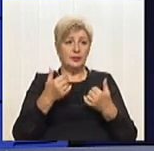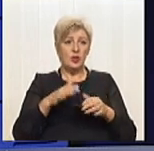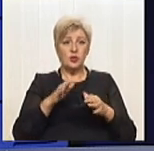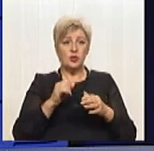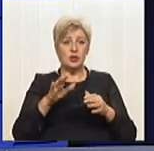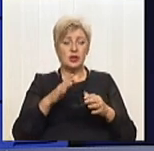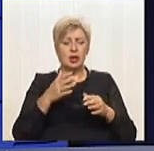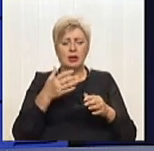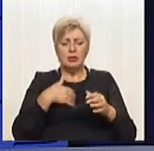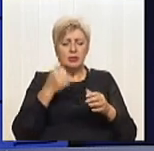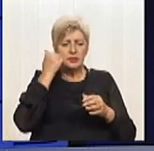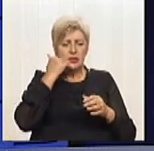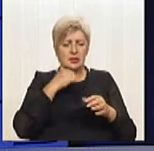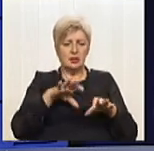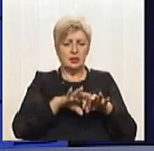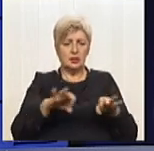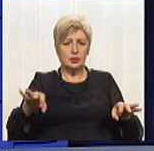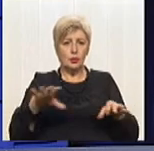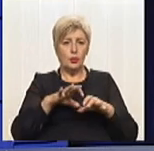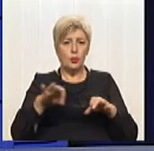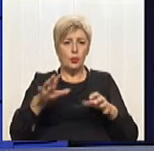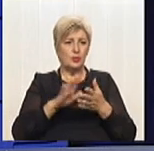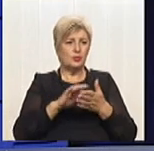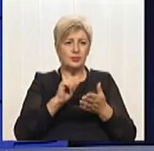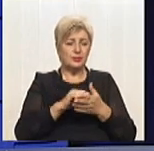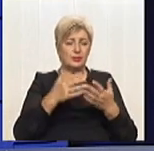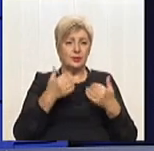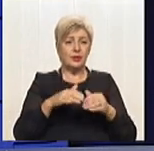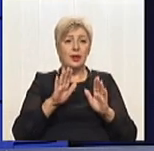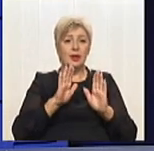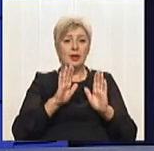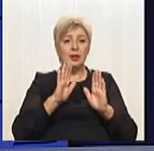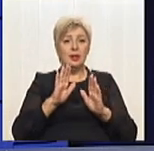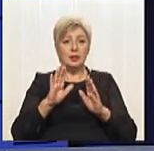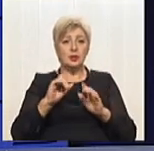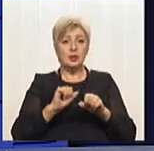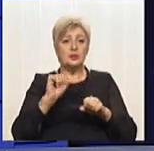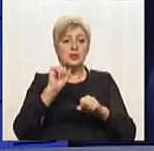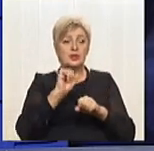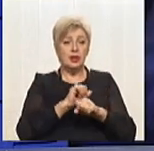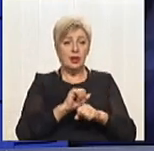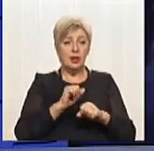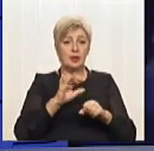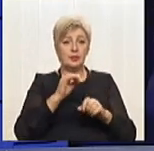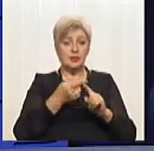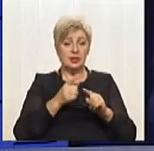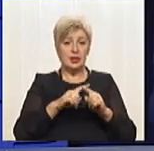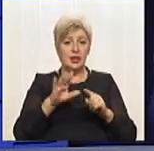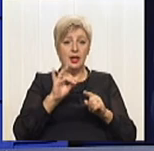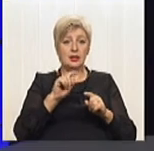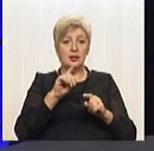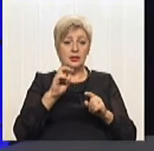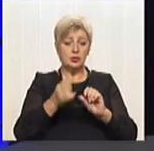на рівні 80-90%, і казати, що ми хоча б, знаєте, хоча б стигаємо його затормозити, цей знос, і заміщувати